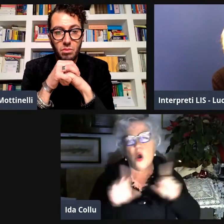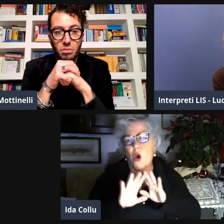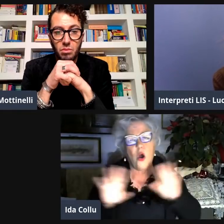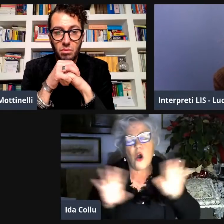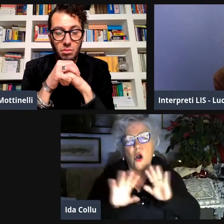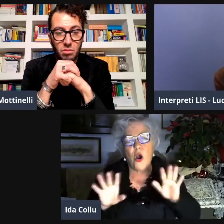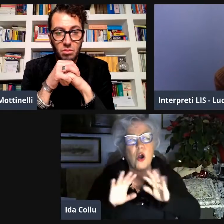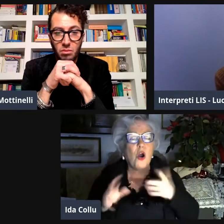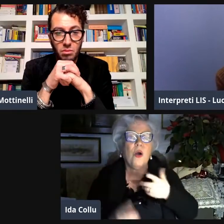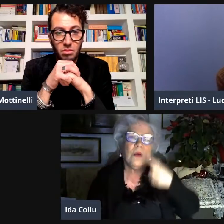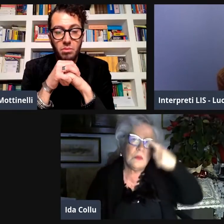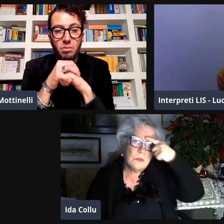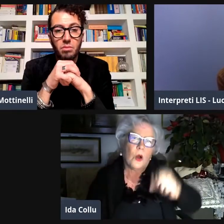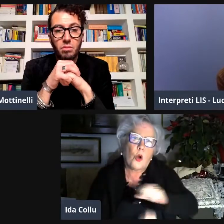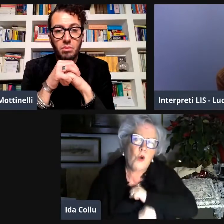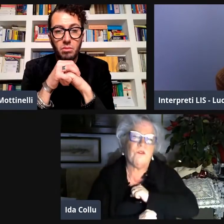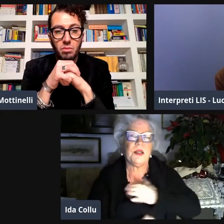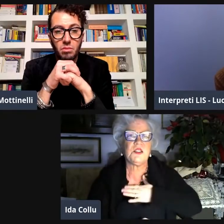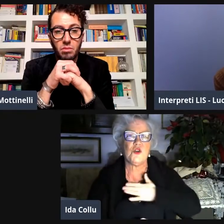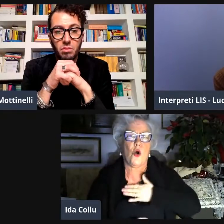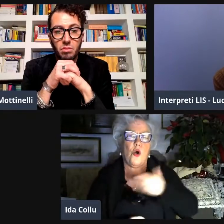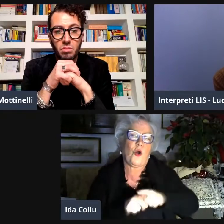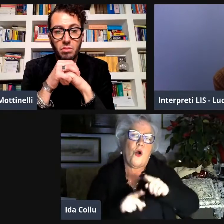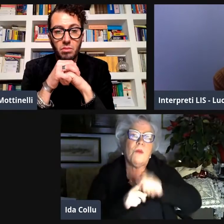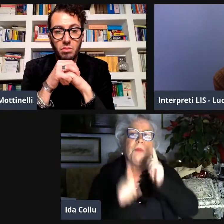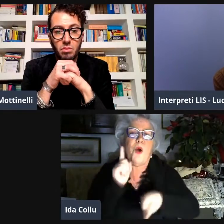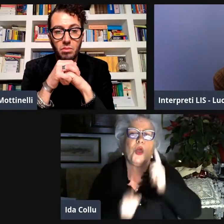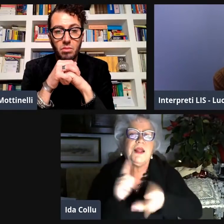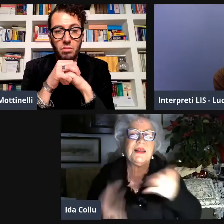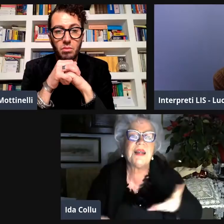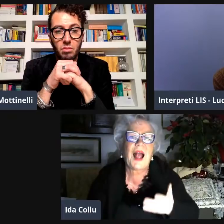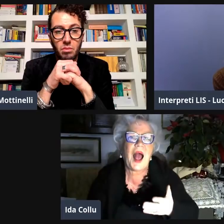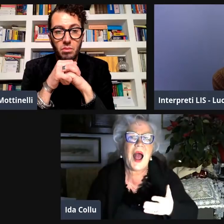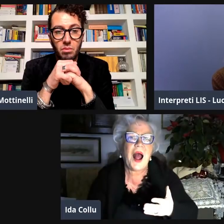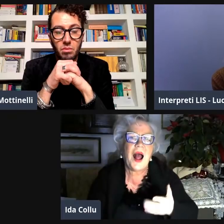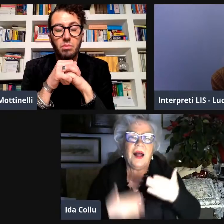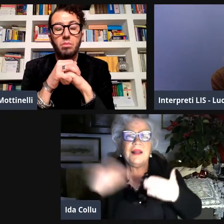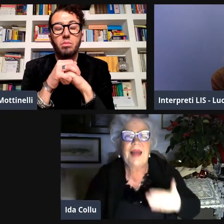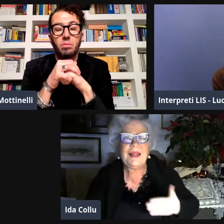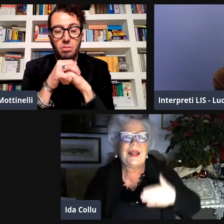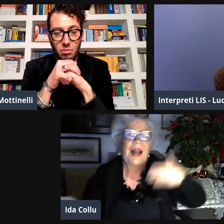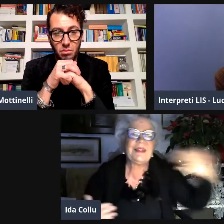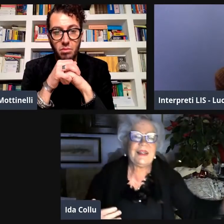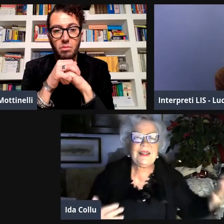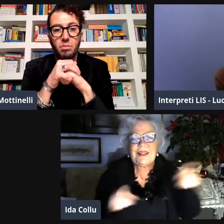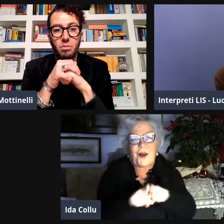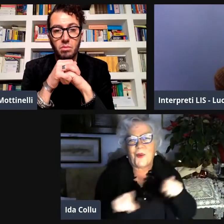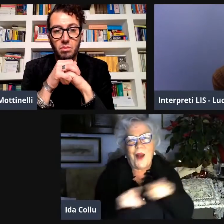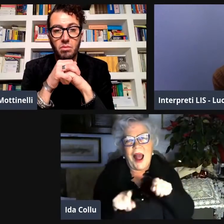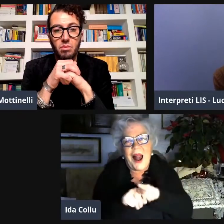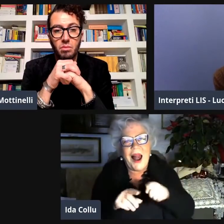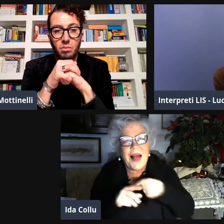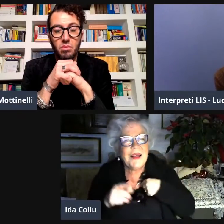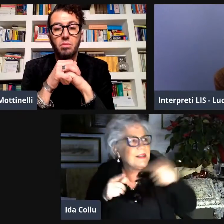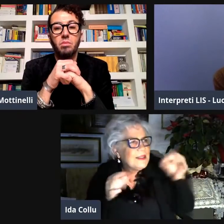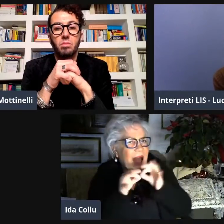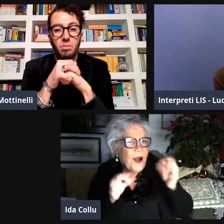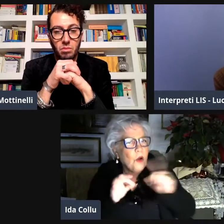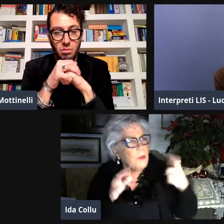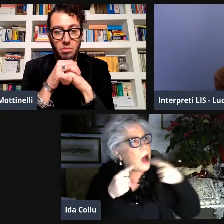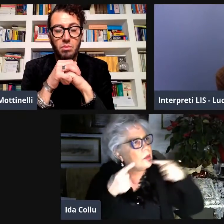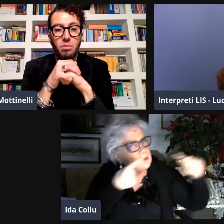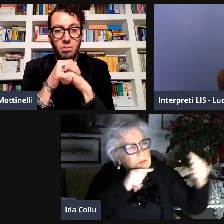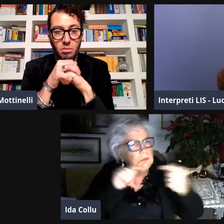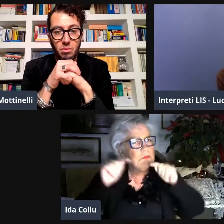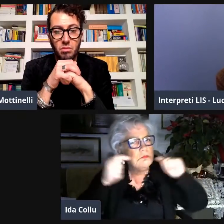non si è trattato veramente di uno scontro vero e proprio però diciamo che è stato un po' come in politica